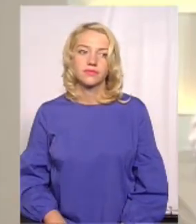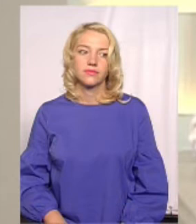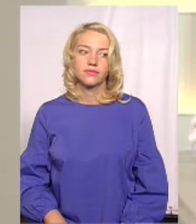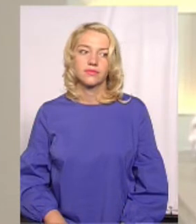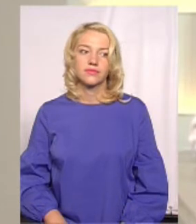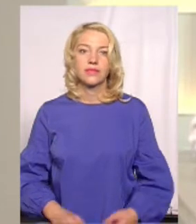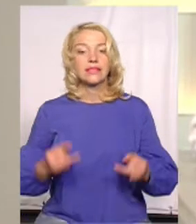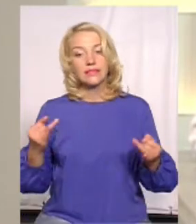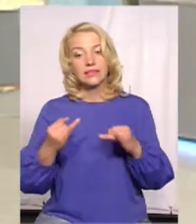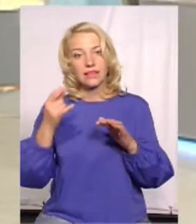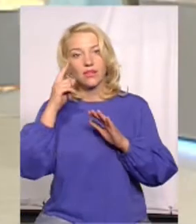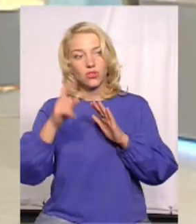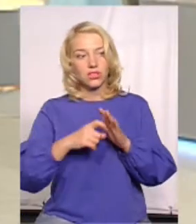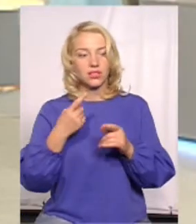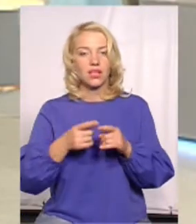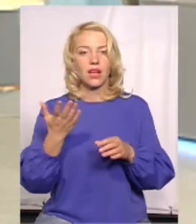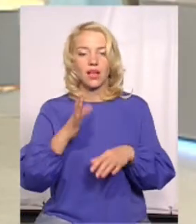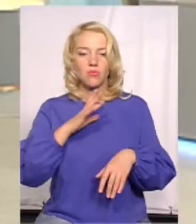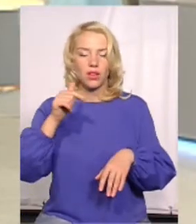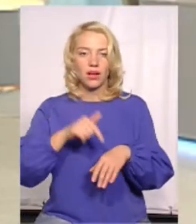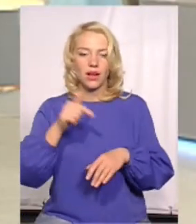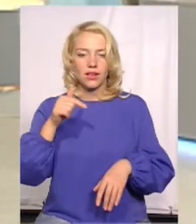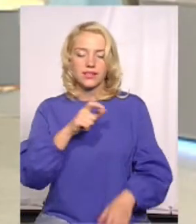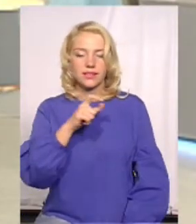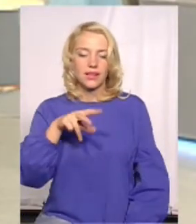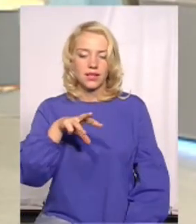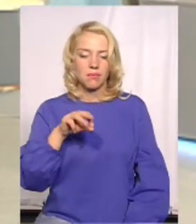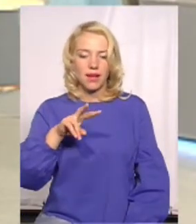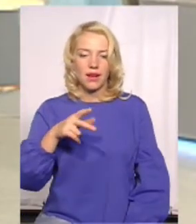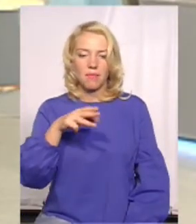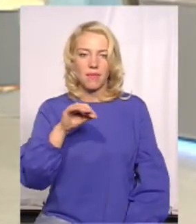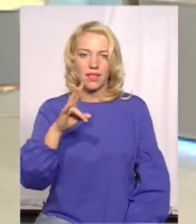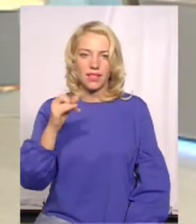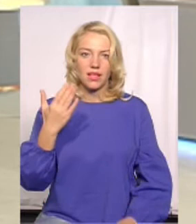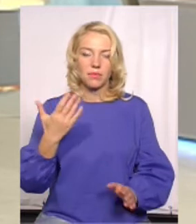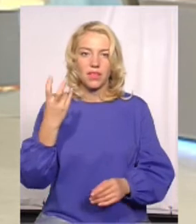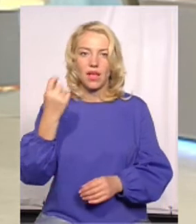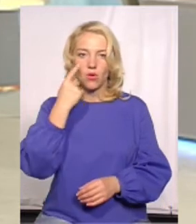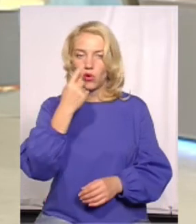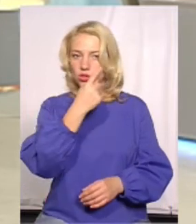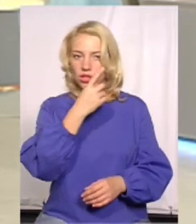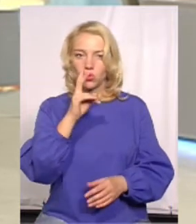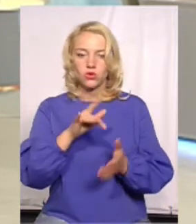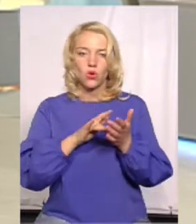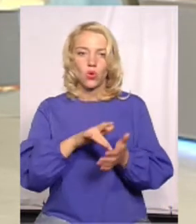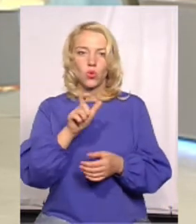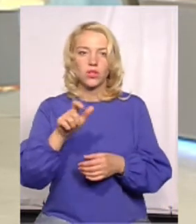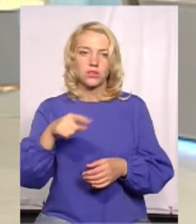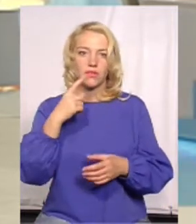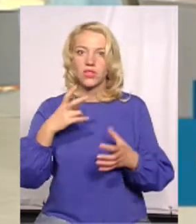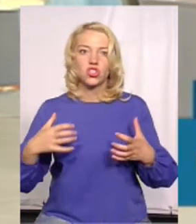Цікаво дізнати, цікавою була би реакція Хмельмена, якщо б на його очах хтось би істористів говорив, що